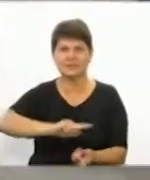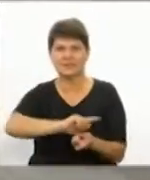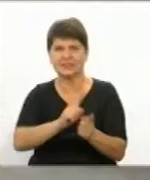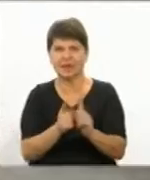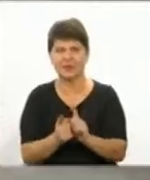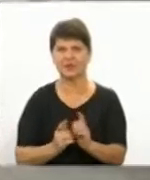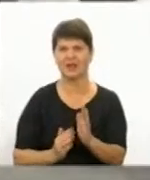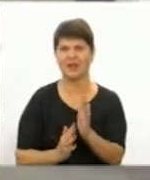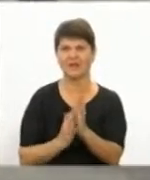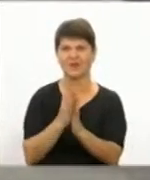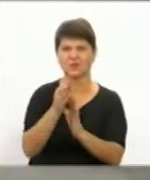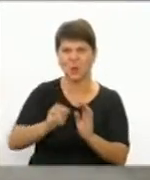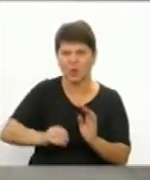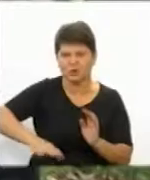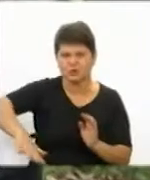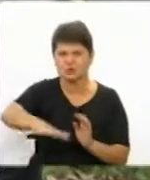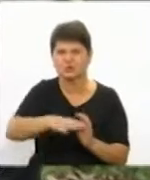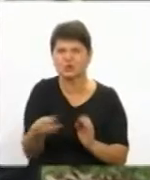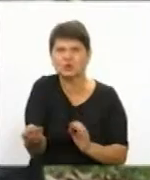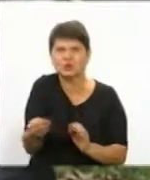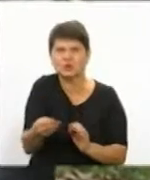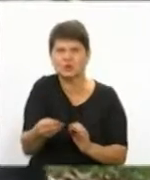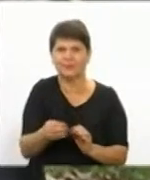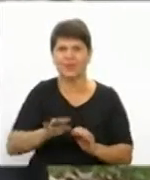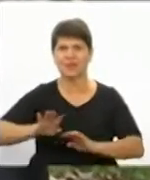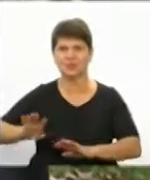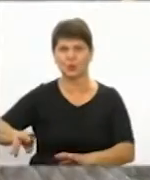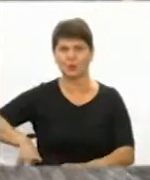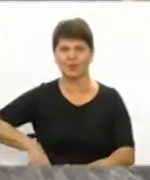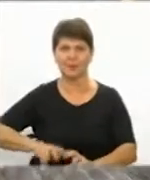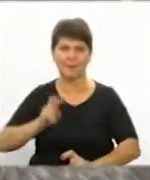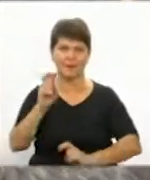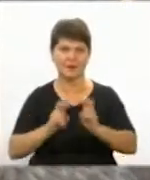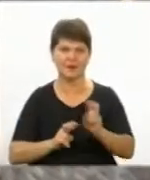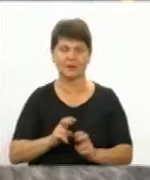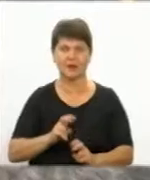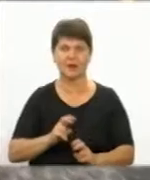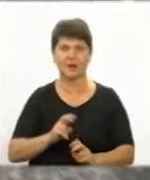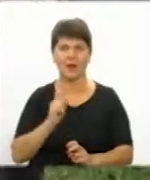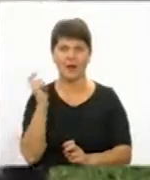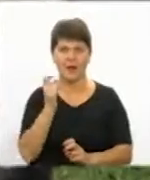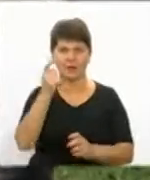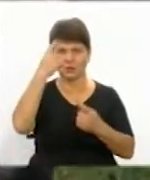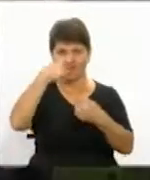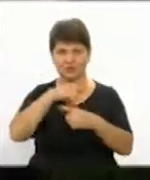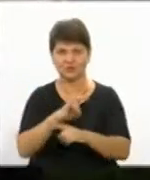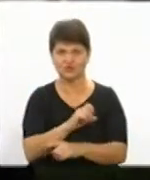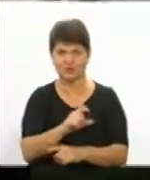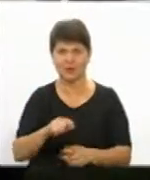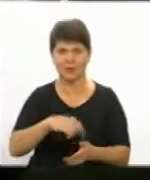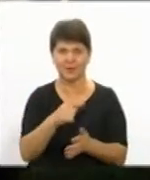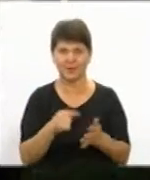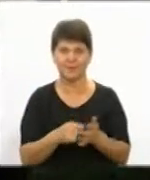його високу засоленість, розповідає Тетяна Прибаш, заступниця директора підприємства з агротехнічних питань. Вони себе дуже гарно